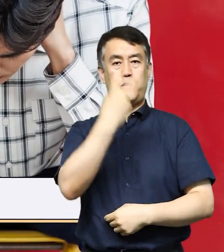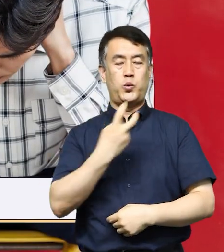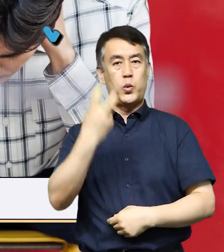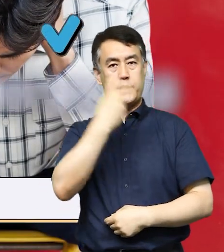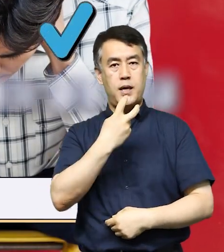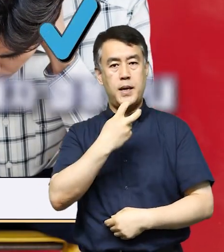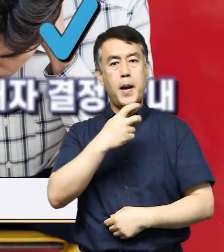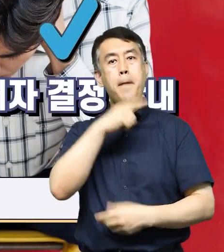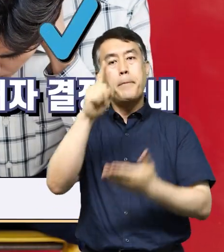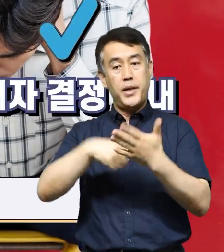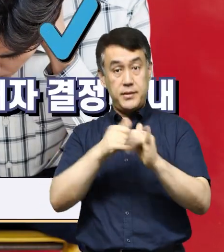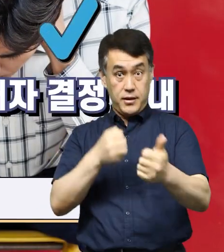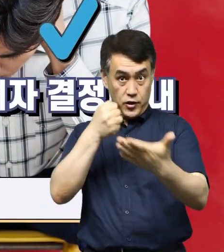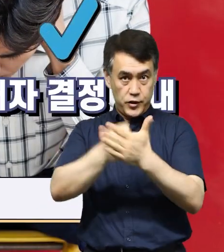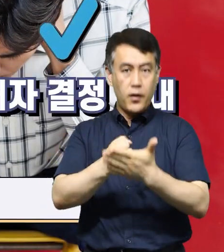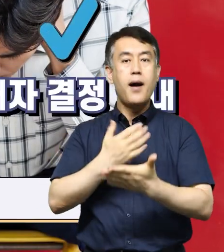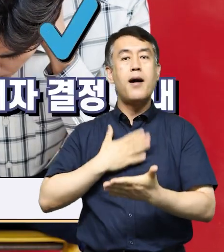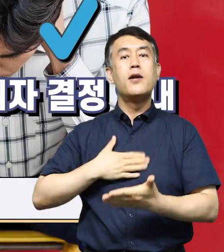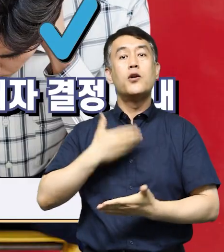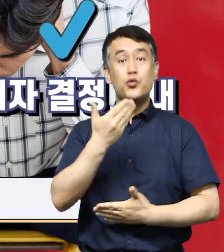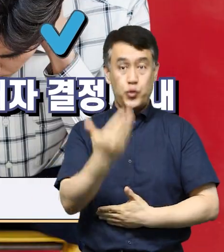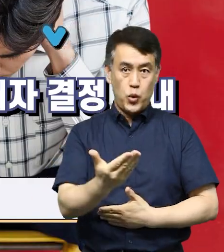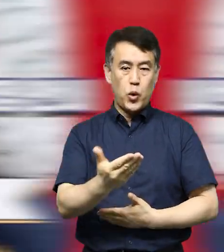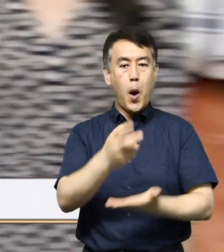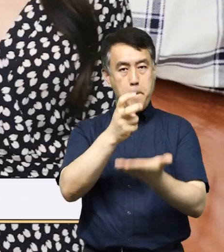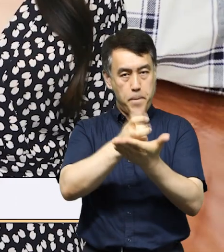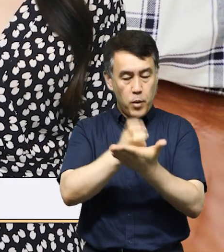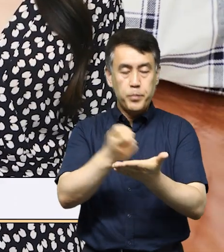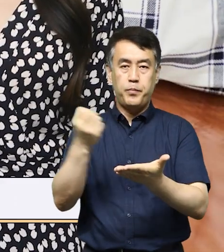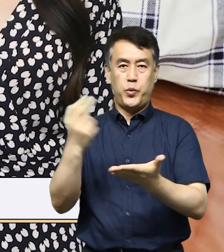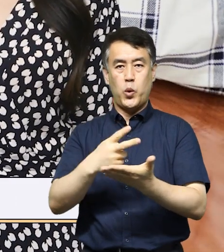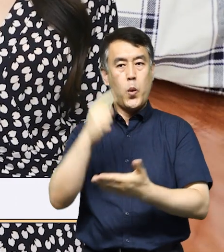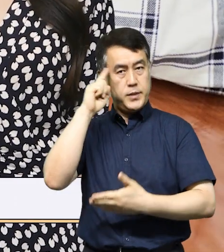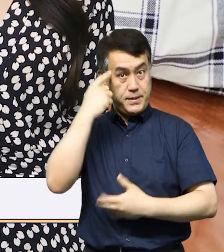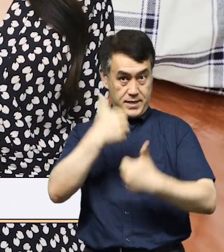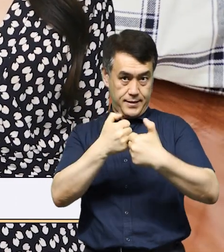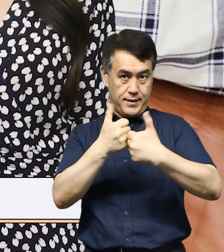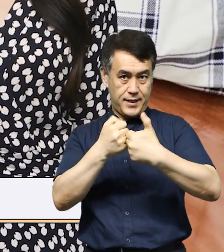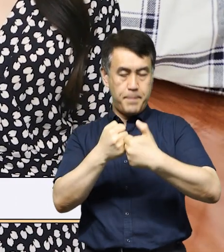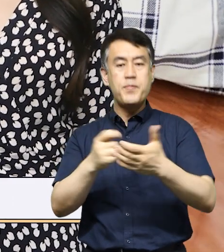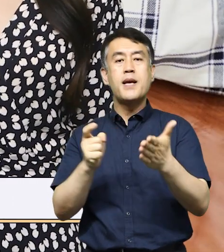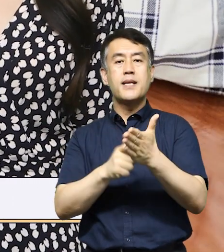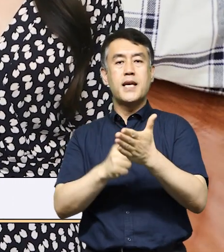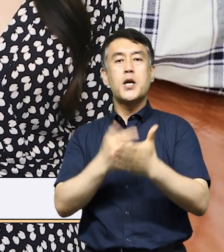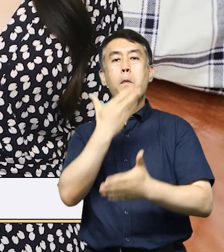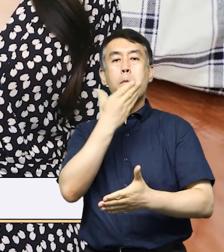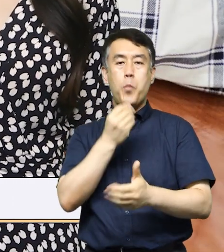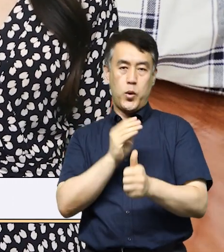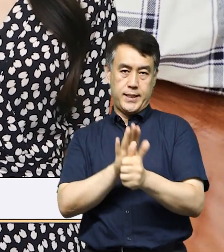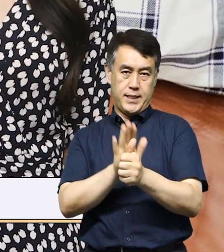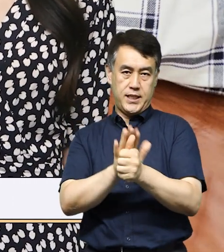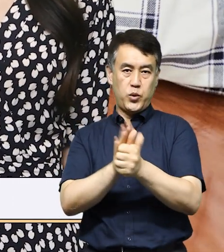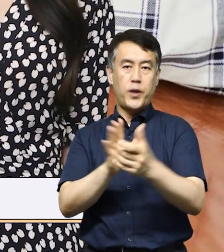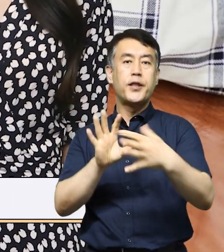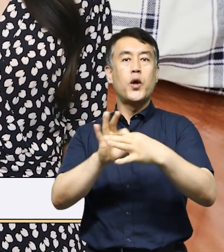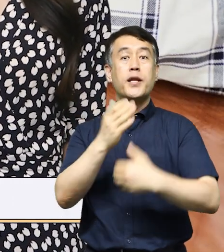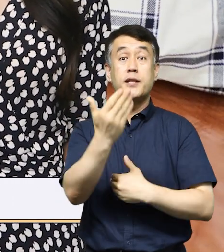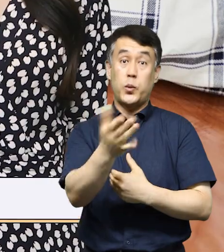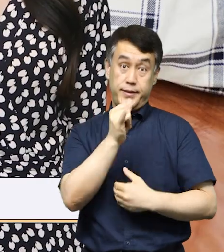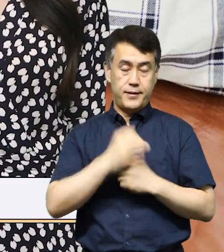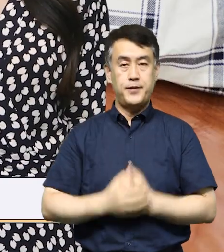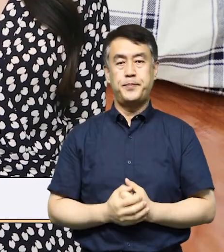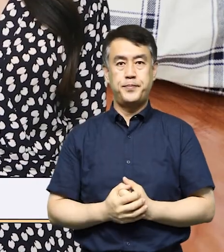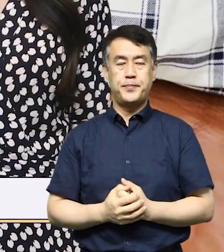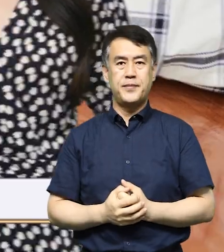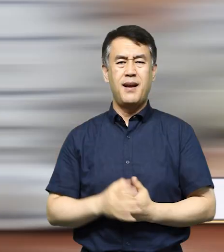사실 조사, 피해자 결정 안내 등을 진행하고 법률상담과 심리상담, 긴급복지지원서비스를 연계해